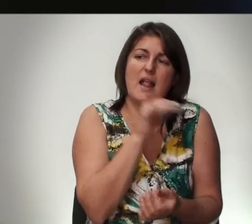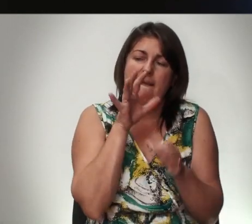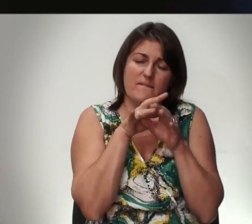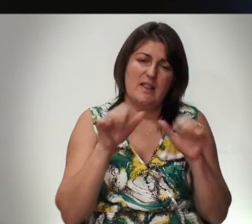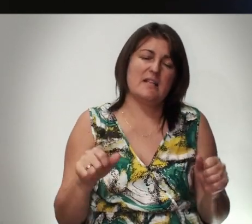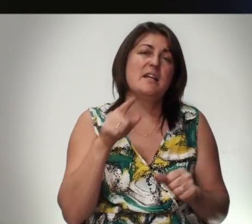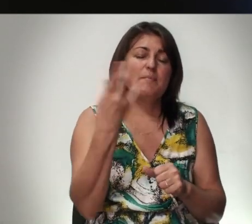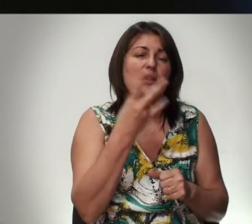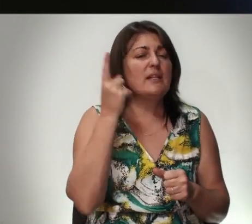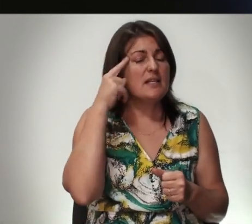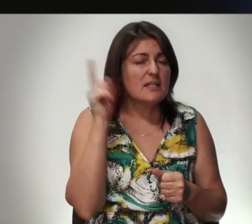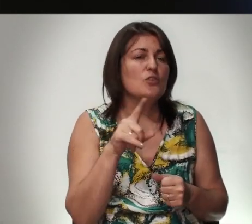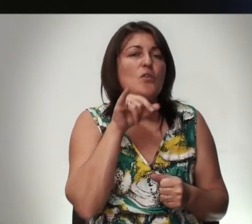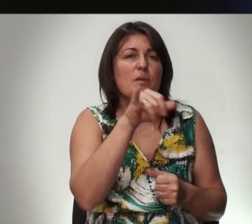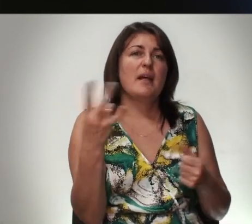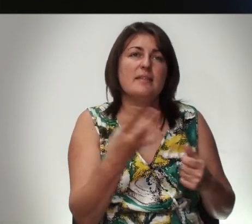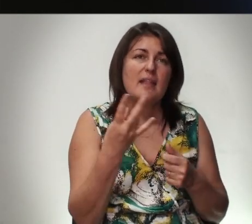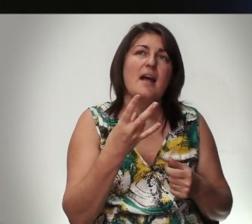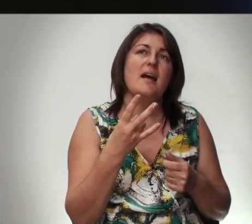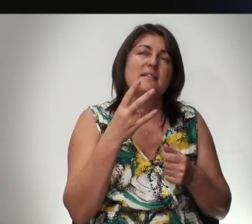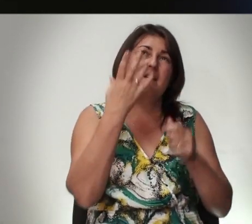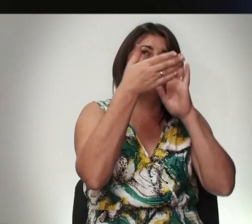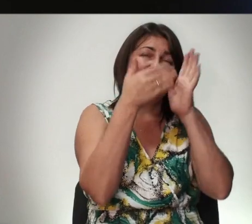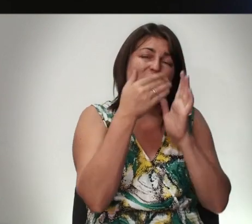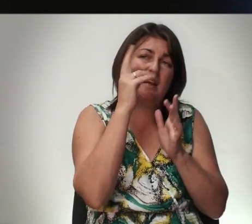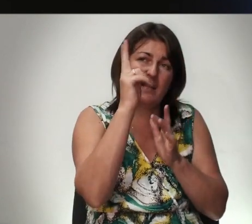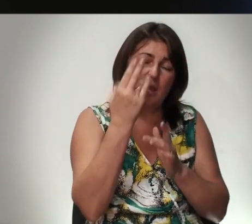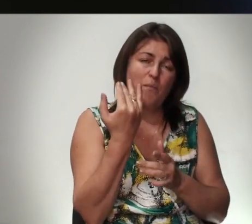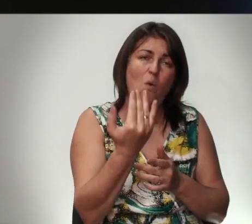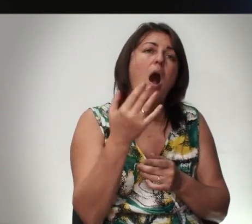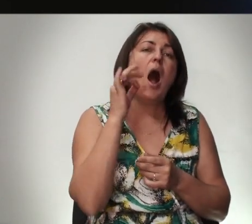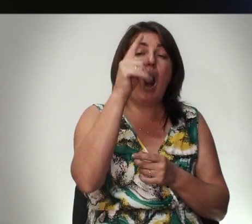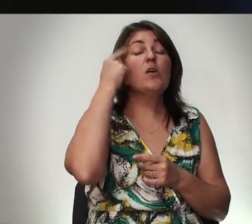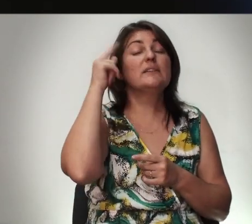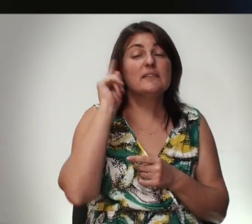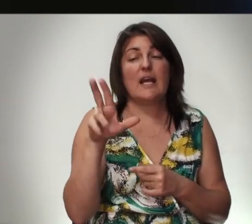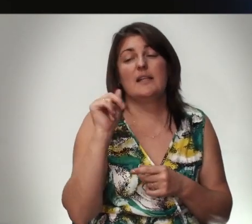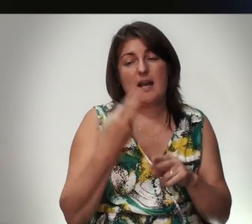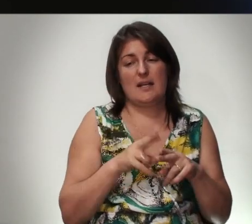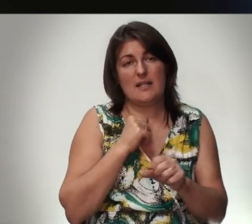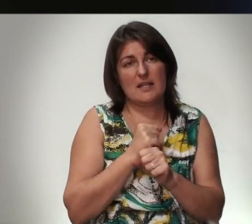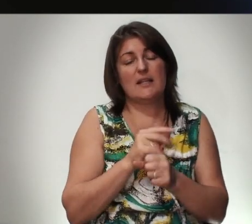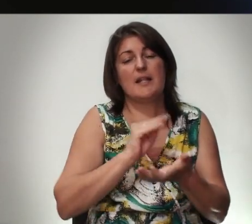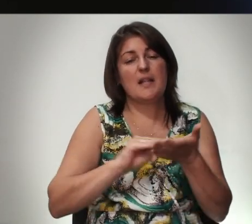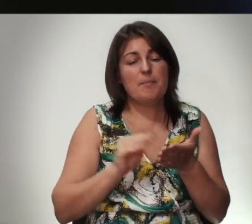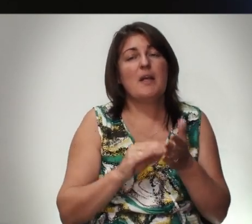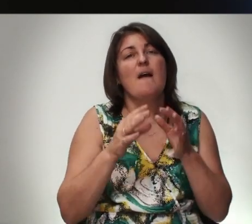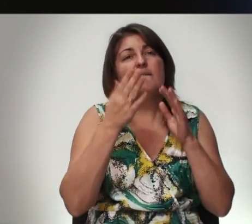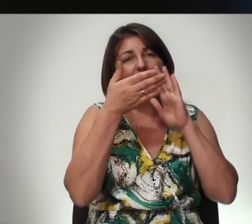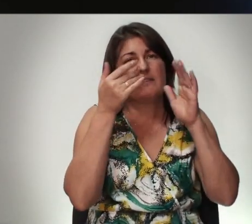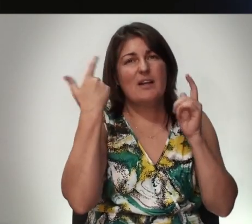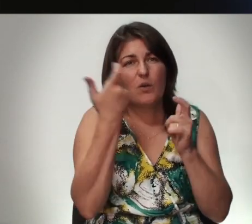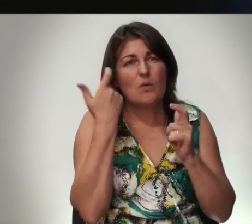Тебе надо знать Что тебе надо Возвать к Нему А Он знает Как это сделать Написано Возвали